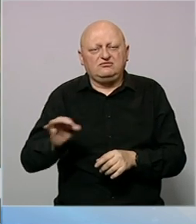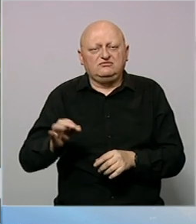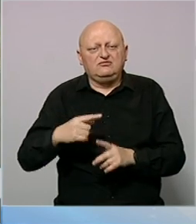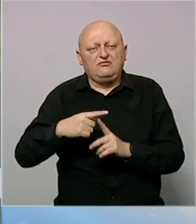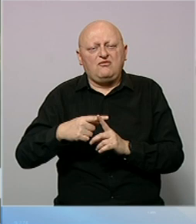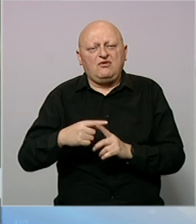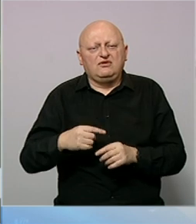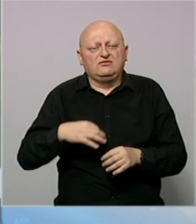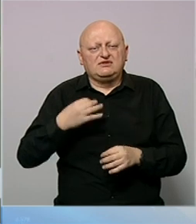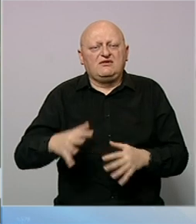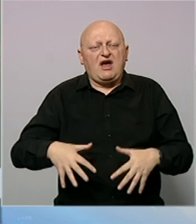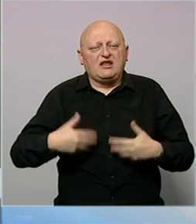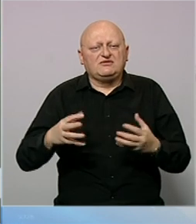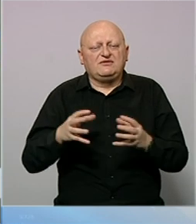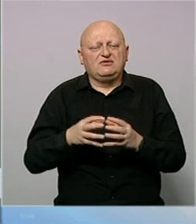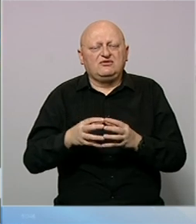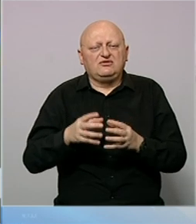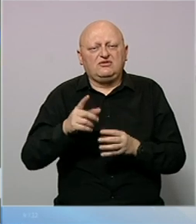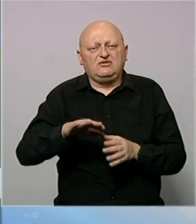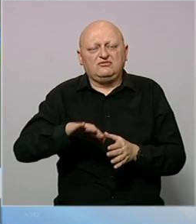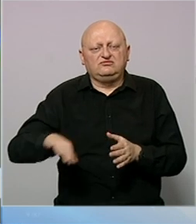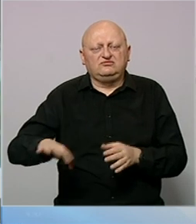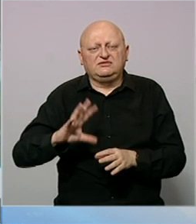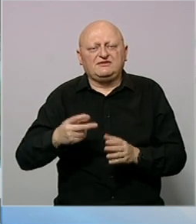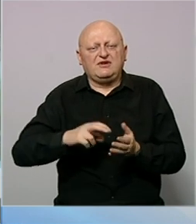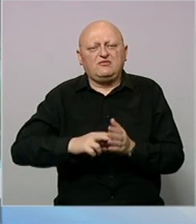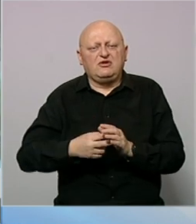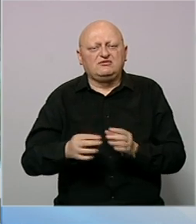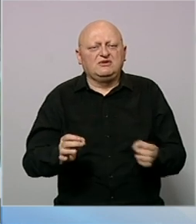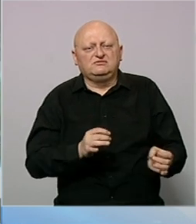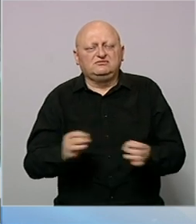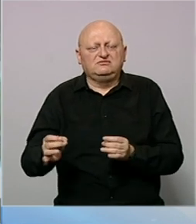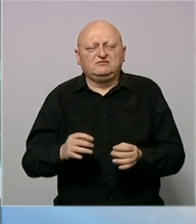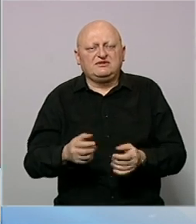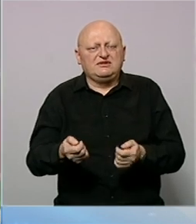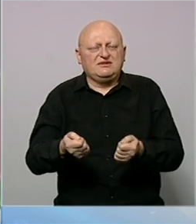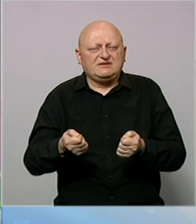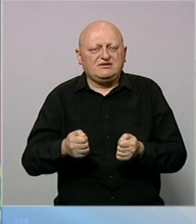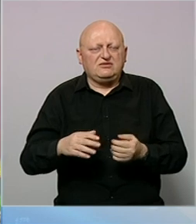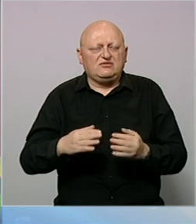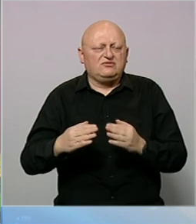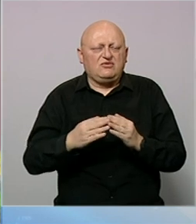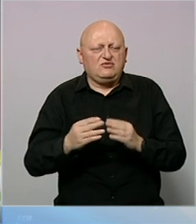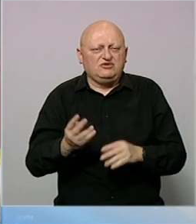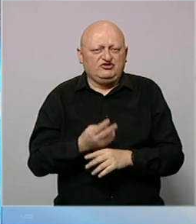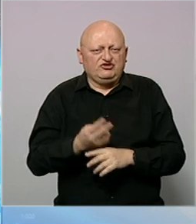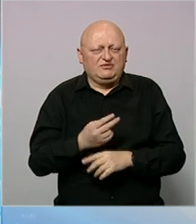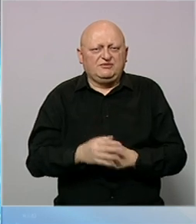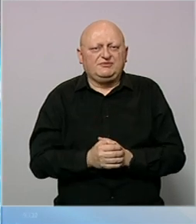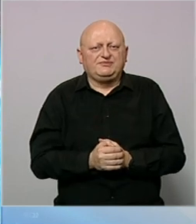pozitivnu i zdravu atmosferu u društvu, a po strani ostavilo sva politička prepucavanja i zategnute odnose sa susjednim zemljama.